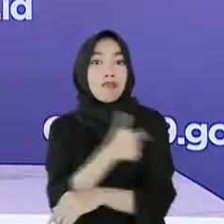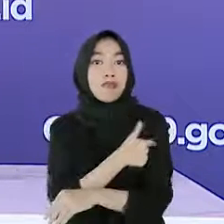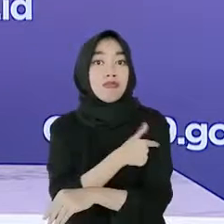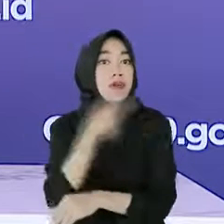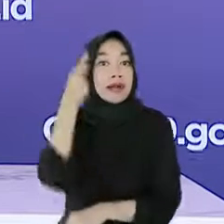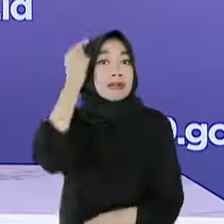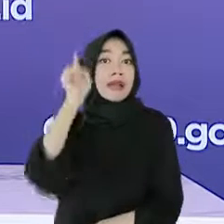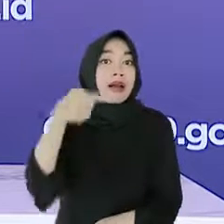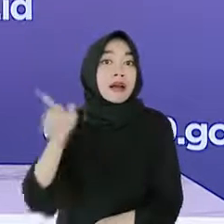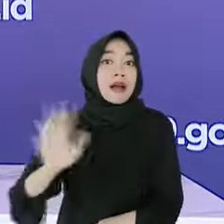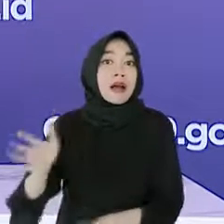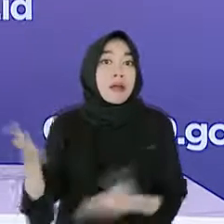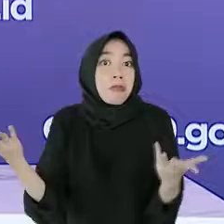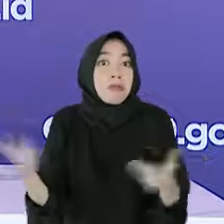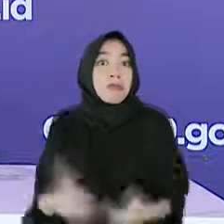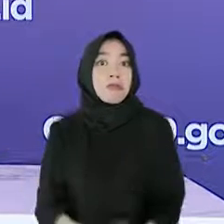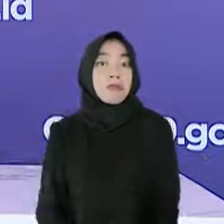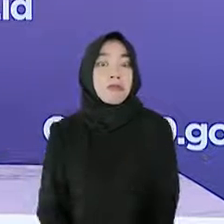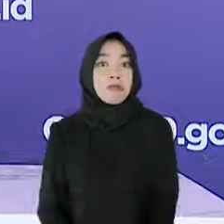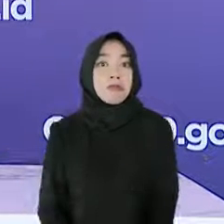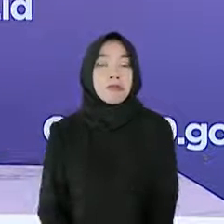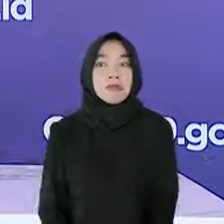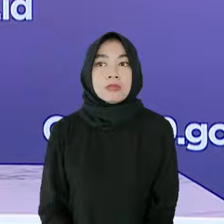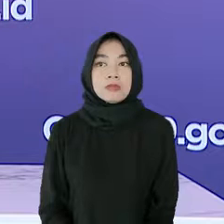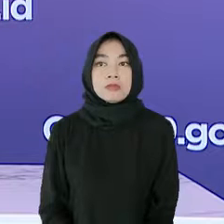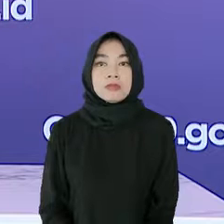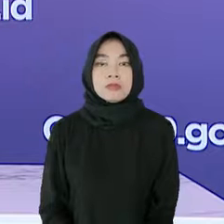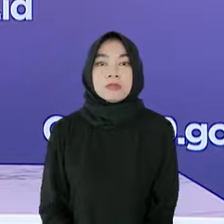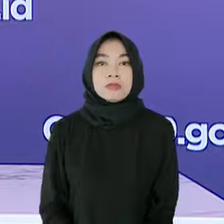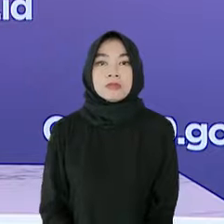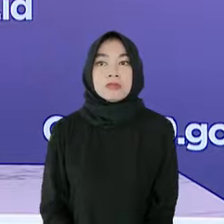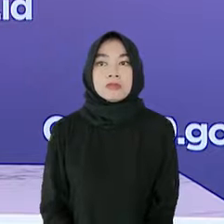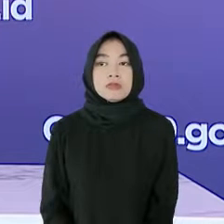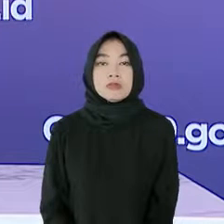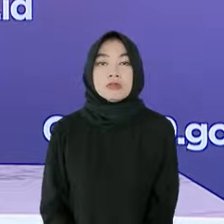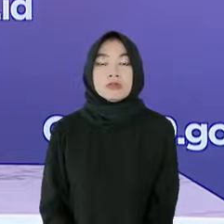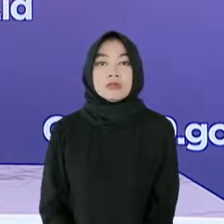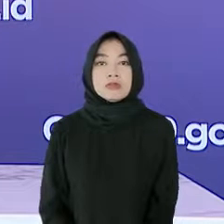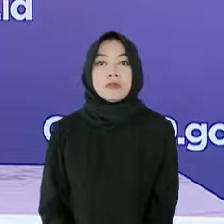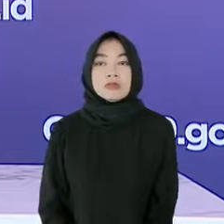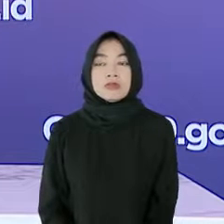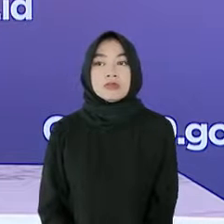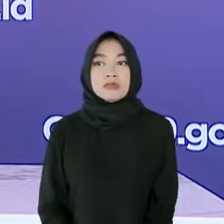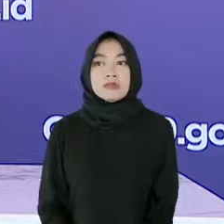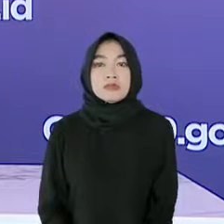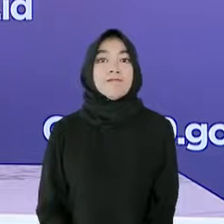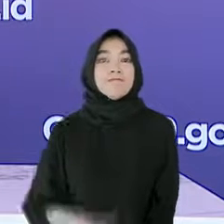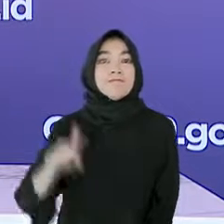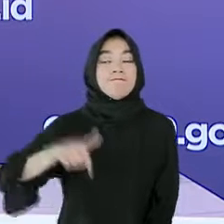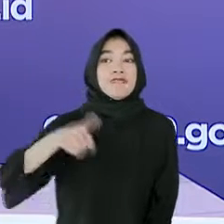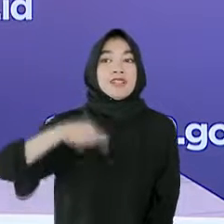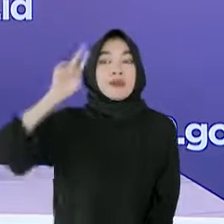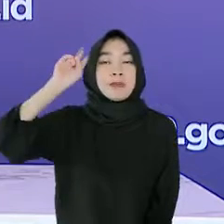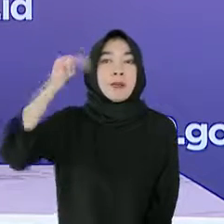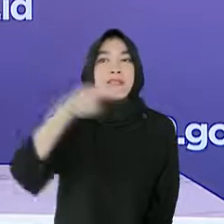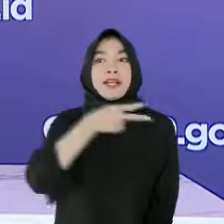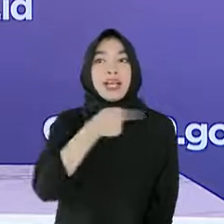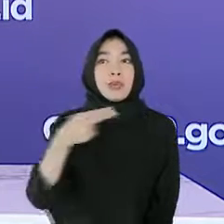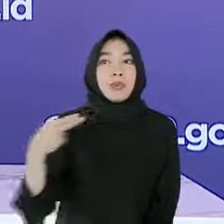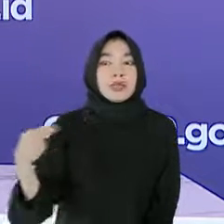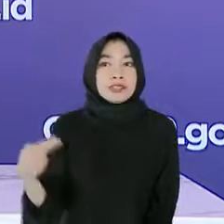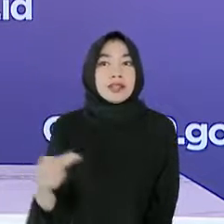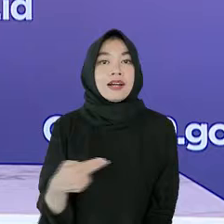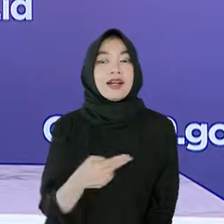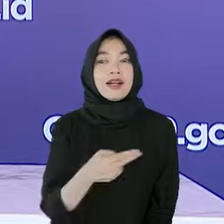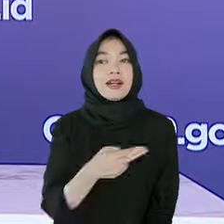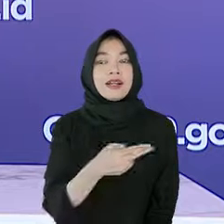dekat? Bagaimana info update-nya? Terima kasih. Sejauh ini, pemerintah Indonesia masih mengacu kepada